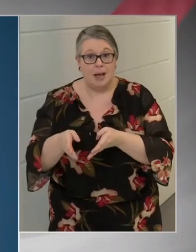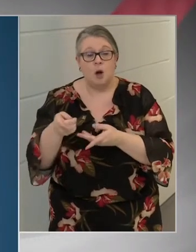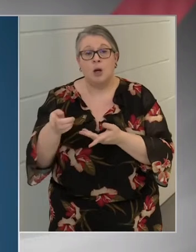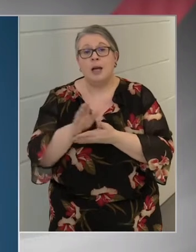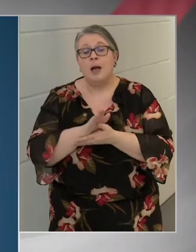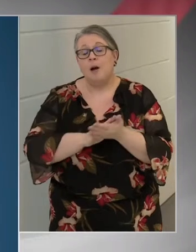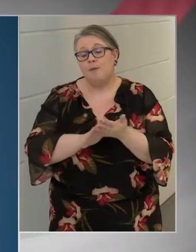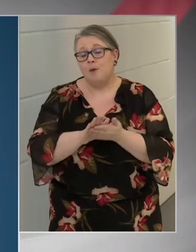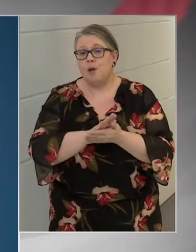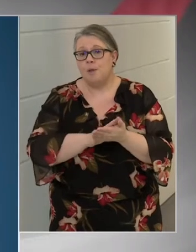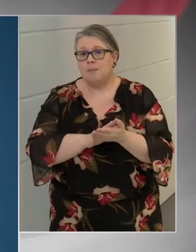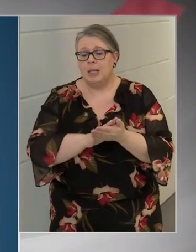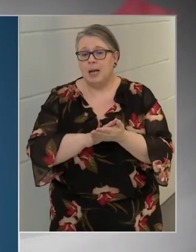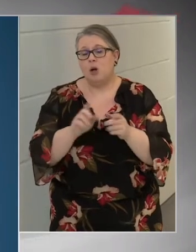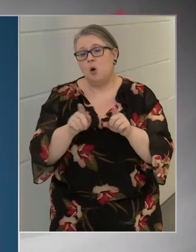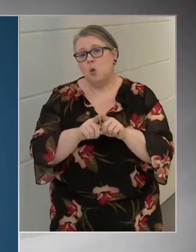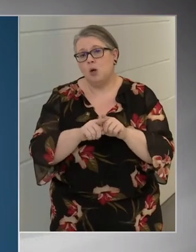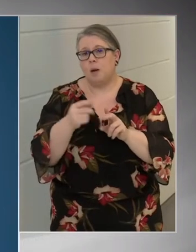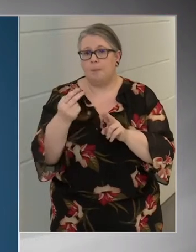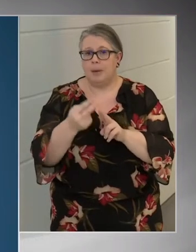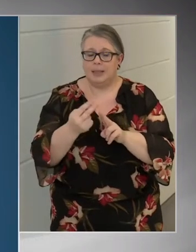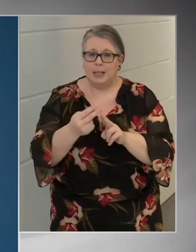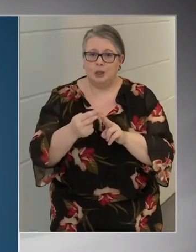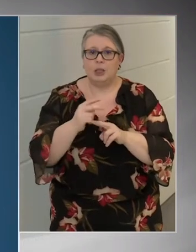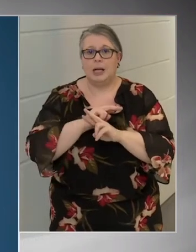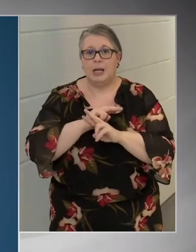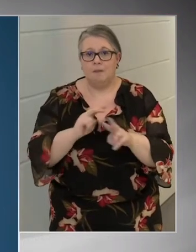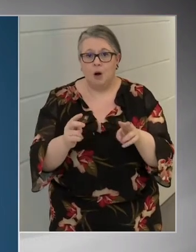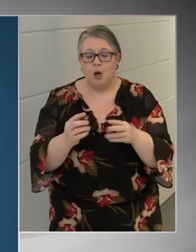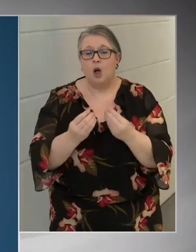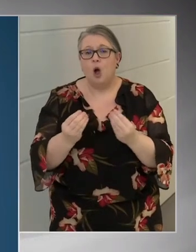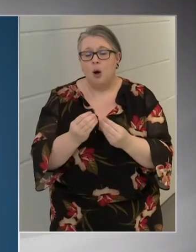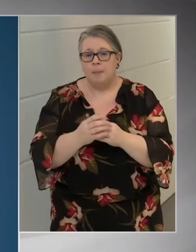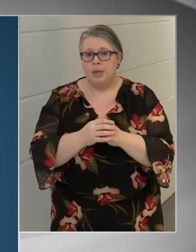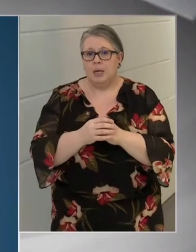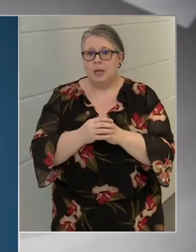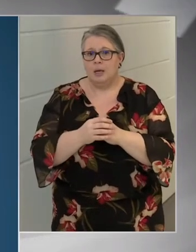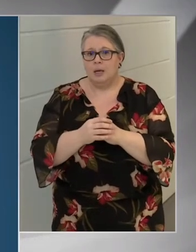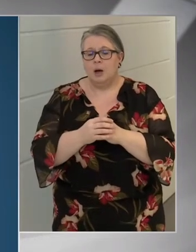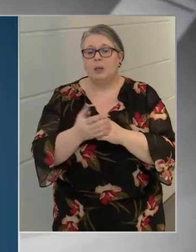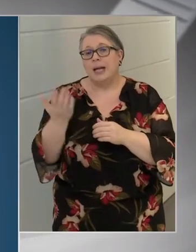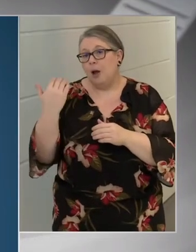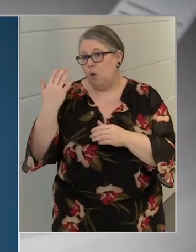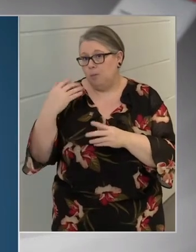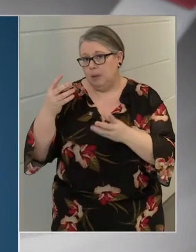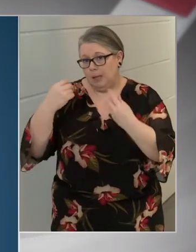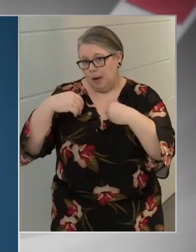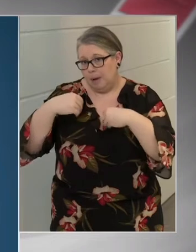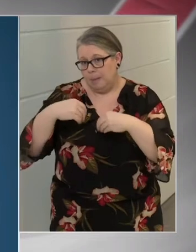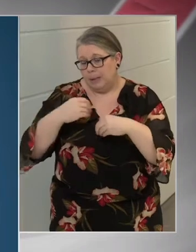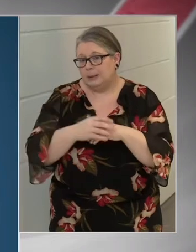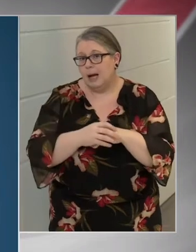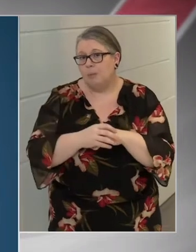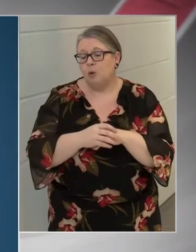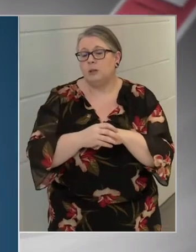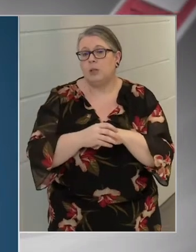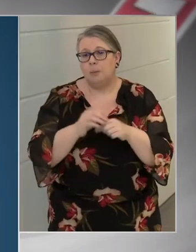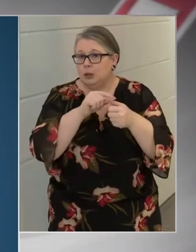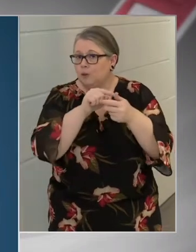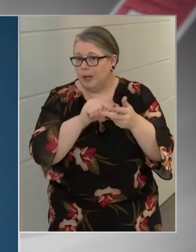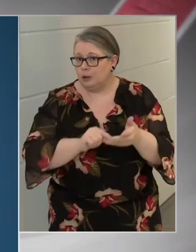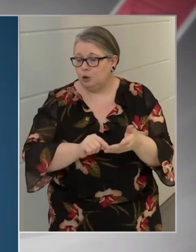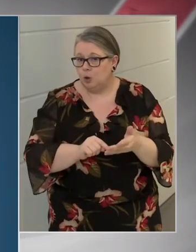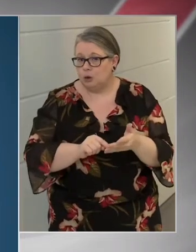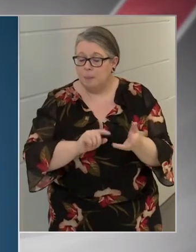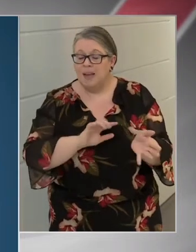valamiféle olyan betegsége van, ami az előbbiekben felsorolásra került, és